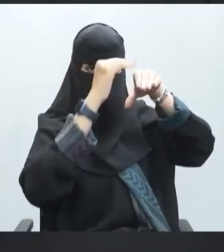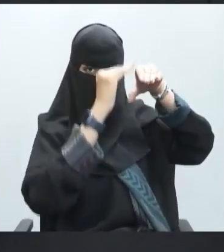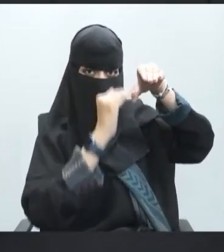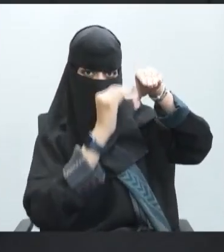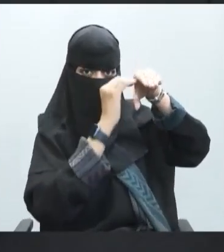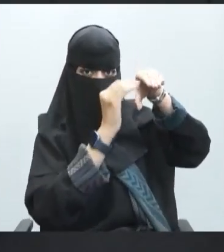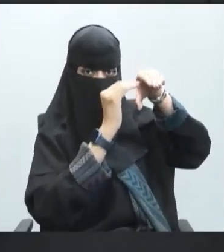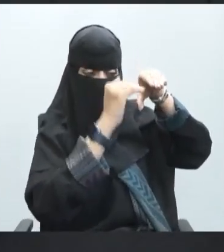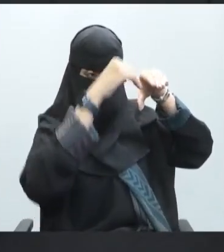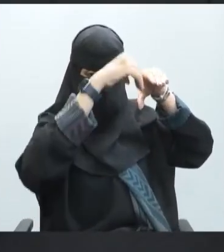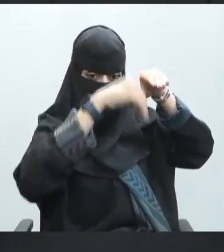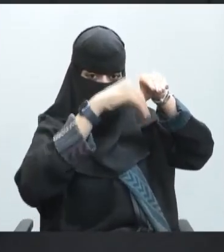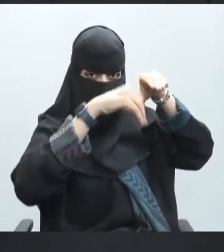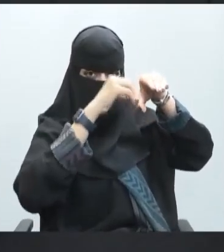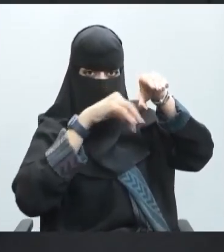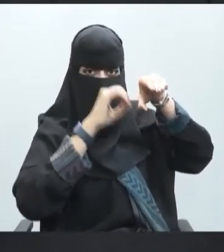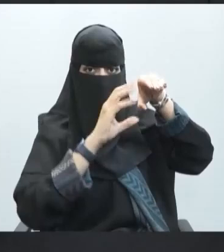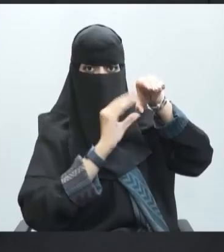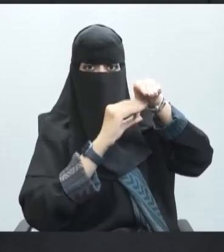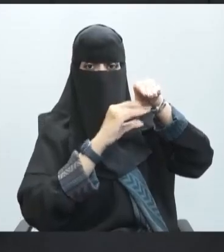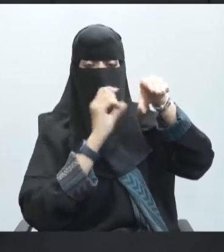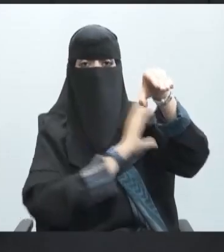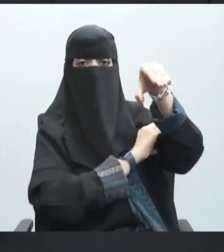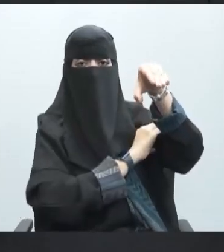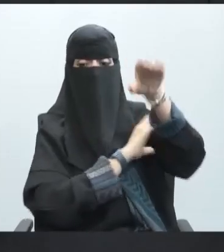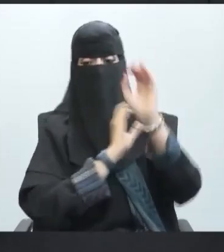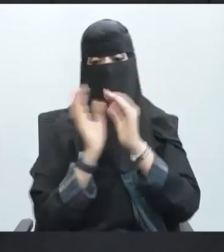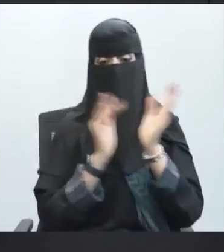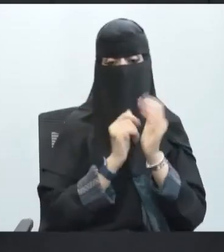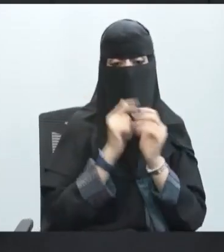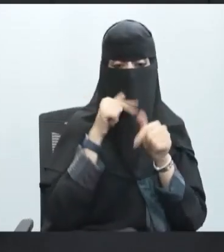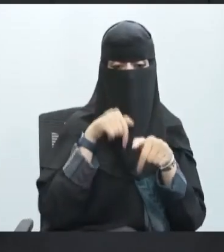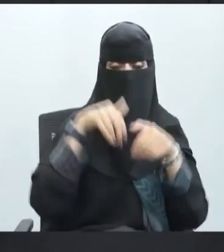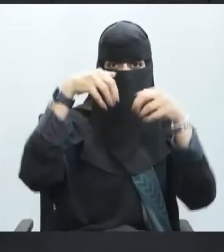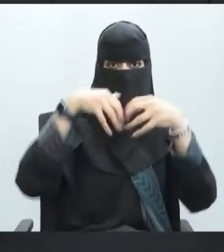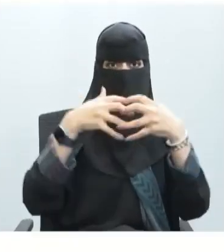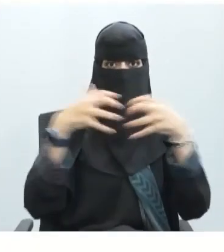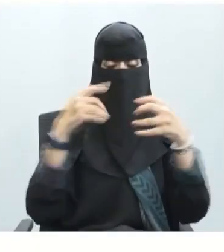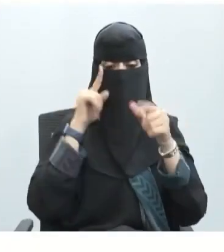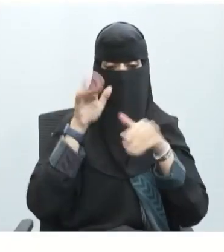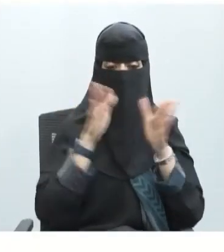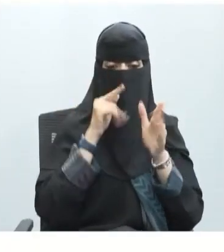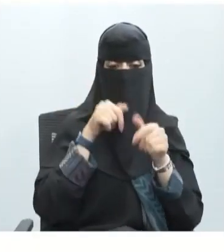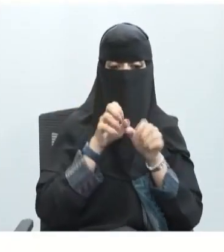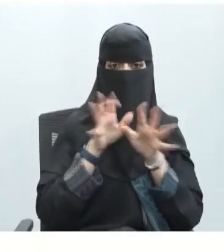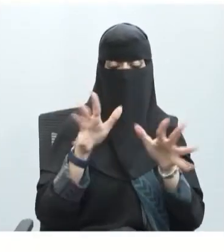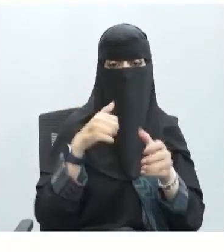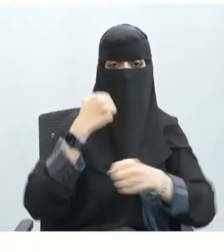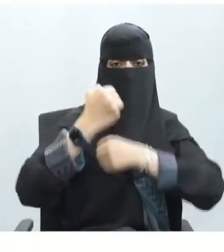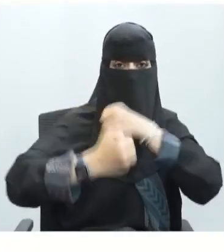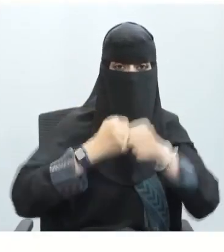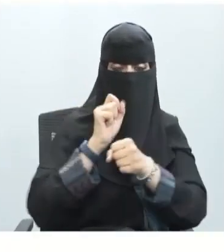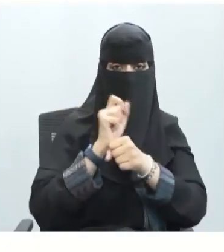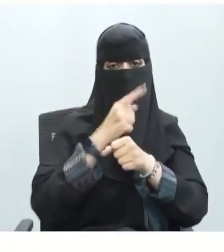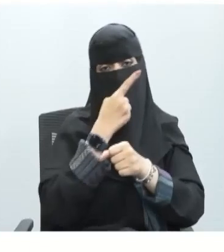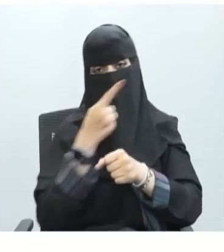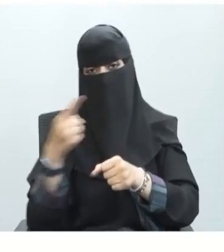استيل كوليم من محور الخلية العصبية الحركية فتنتقل إلى داخل هذه العضلة فينتقل جهد الفعل على